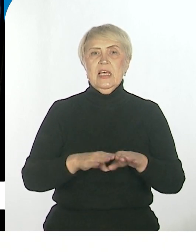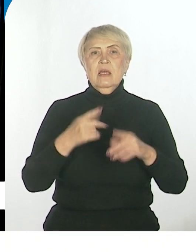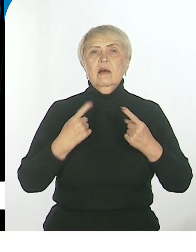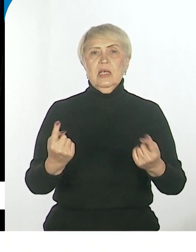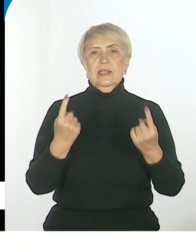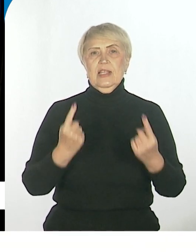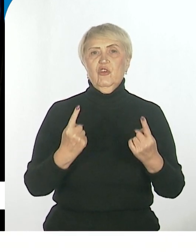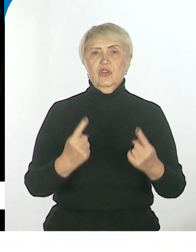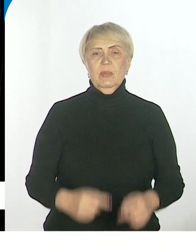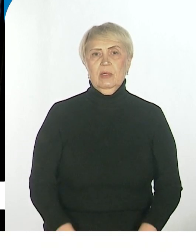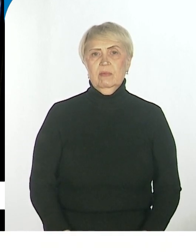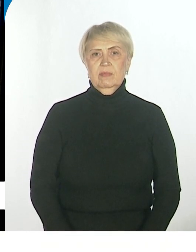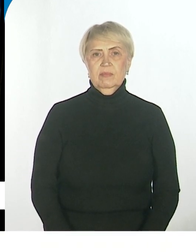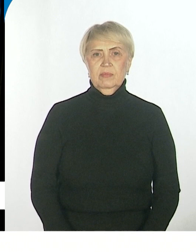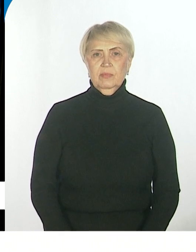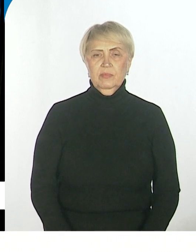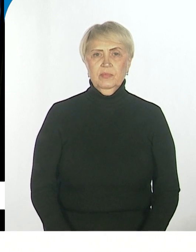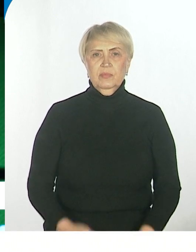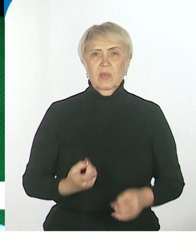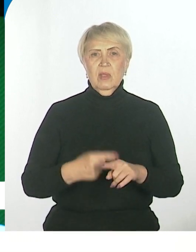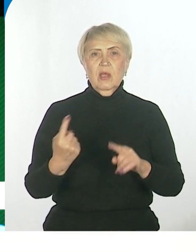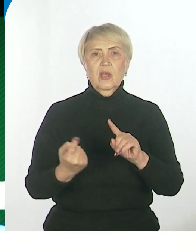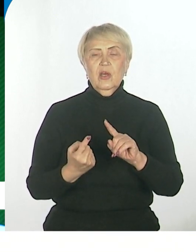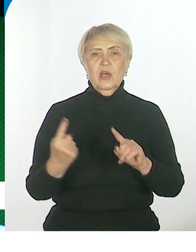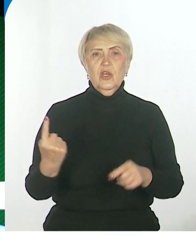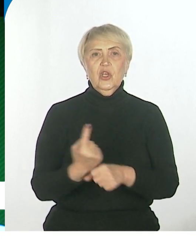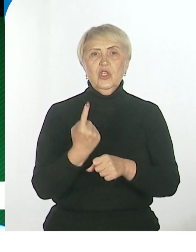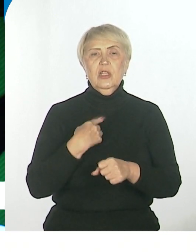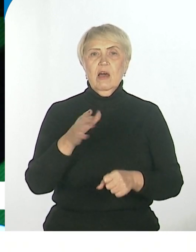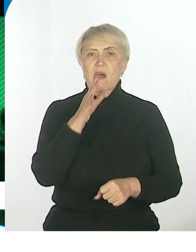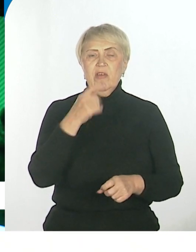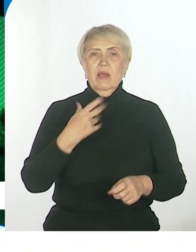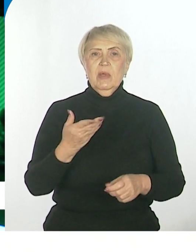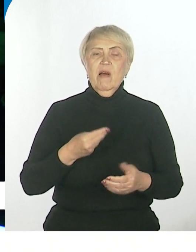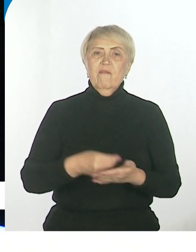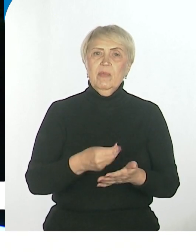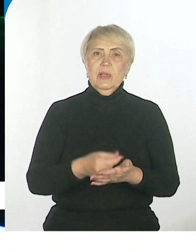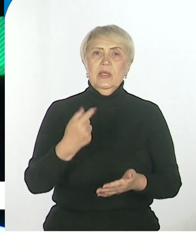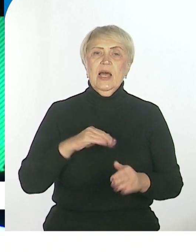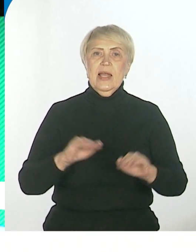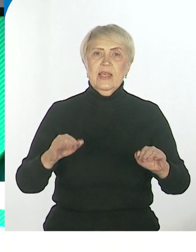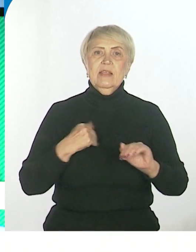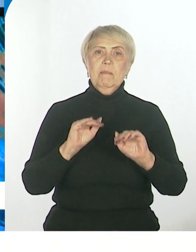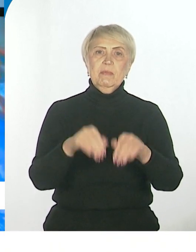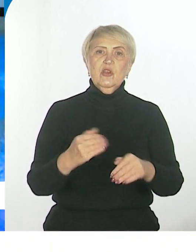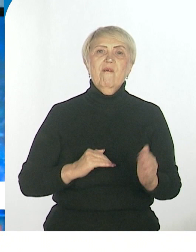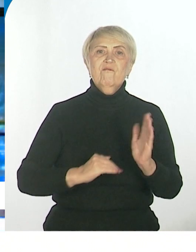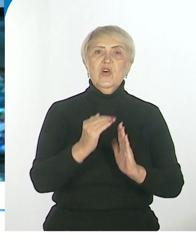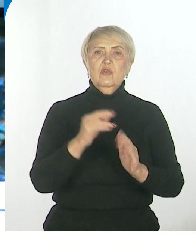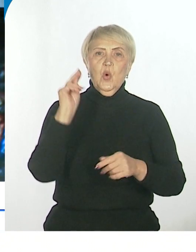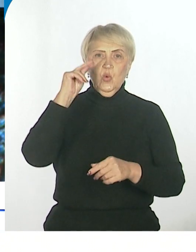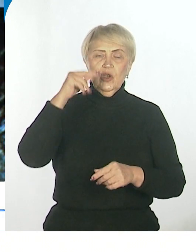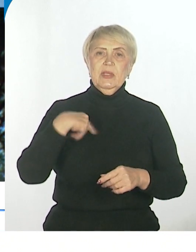единовременная выплата детям при поступлении в высшие учебные